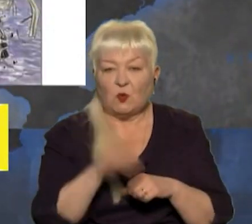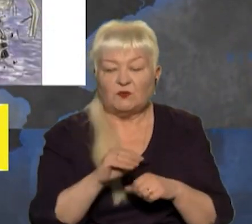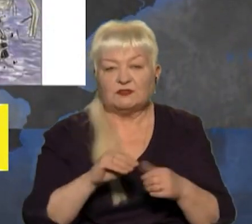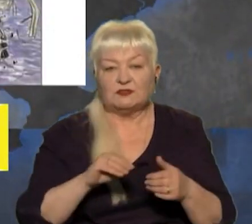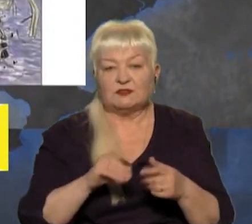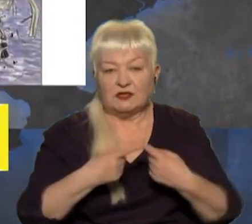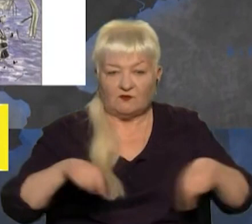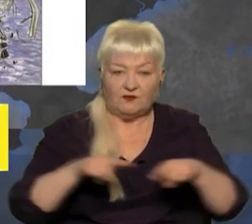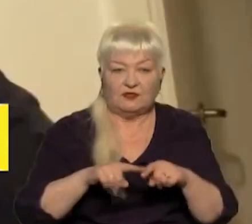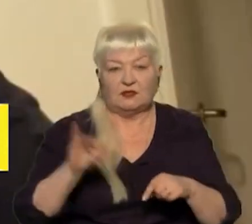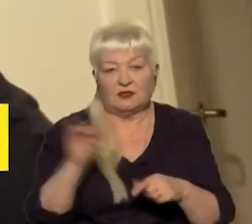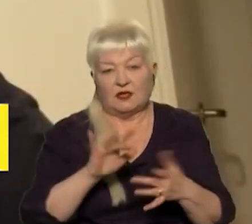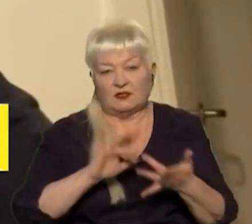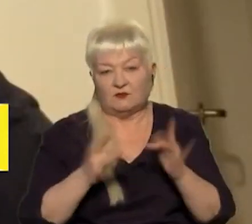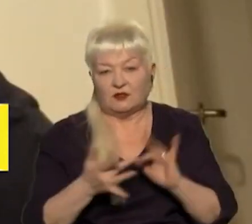«Укрпошти».